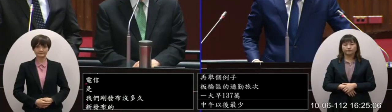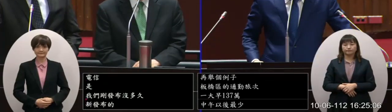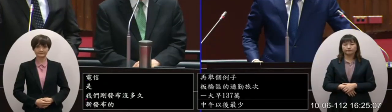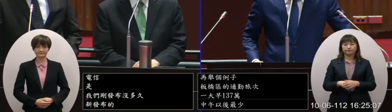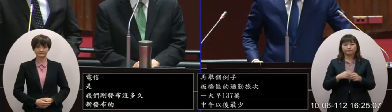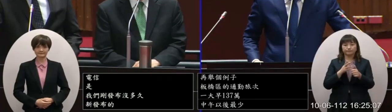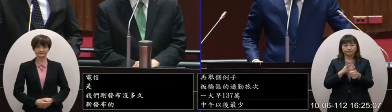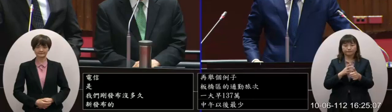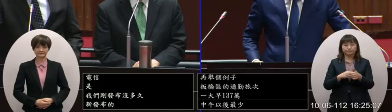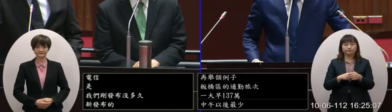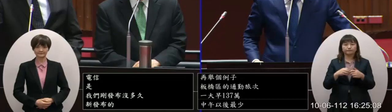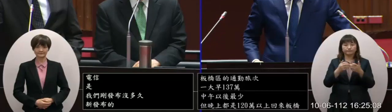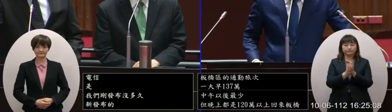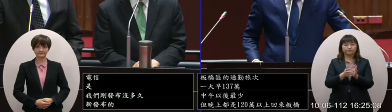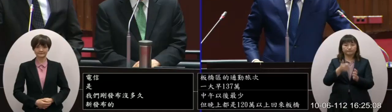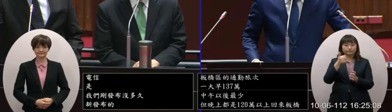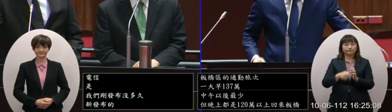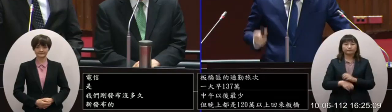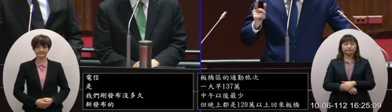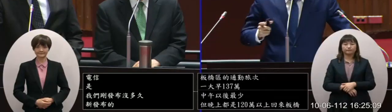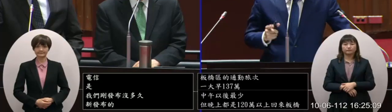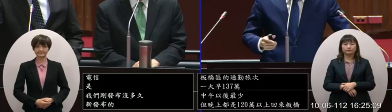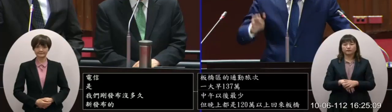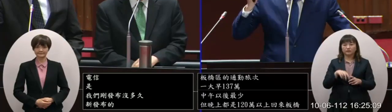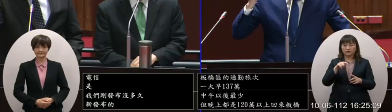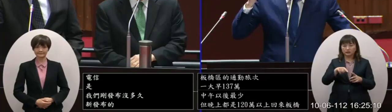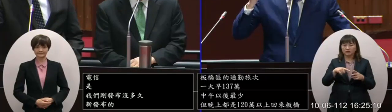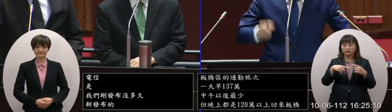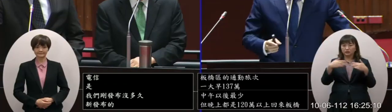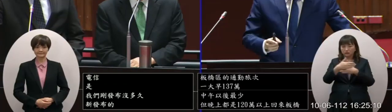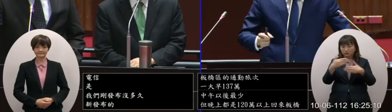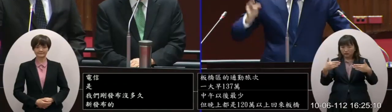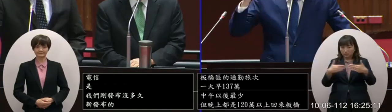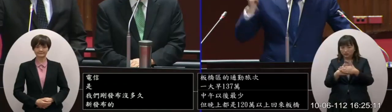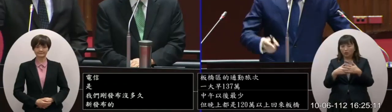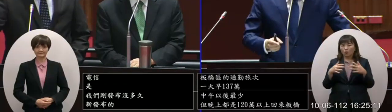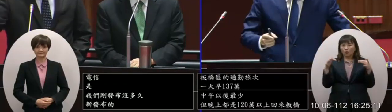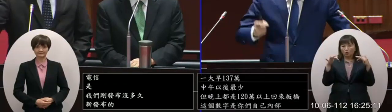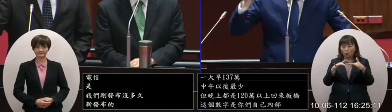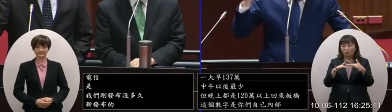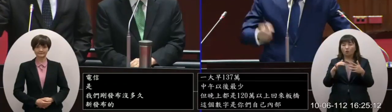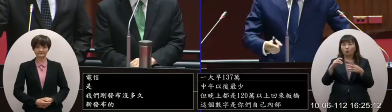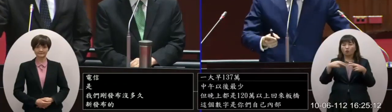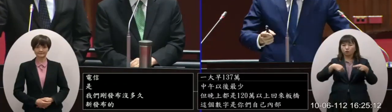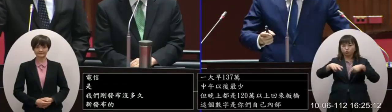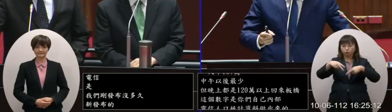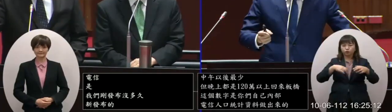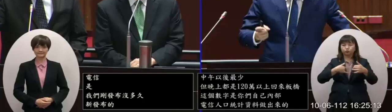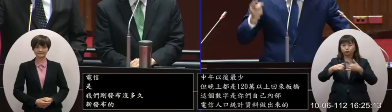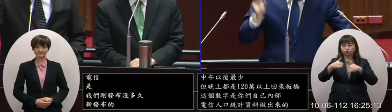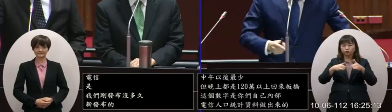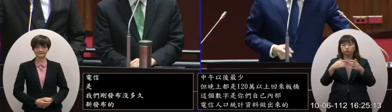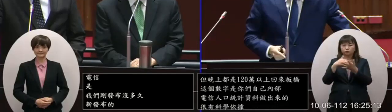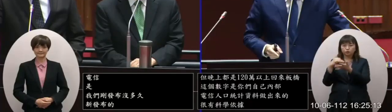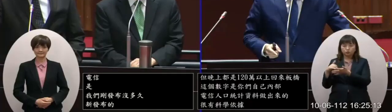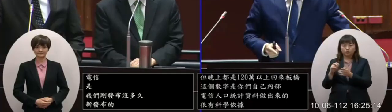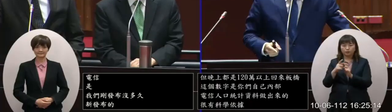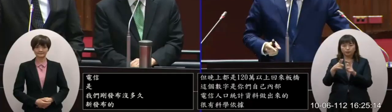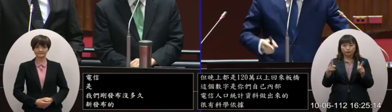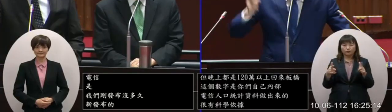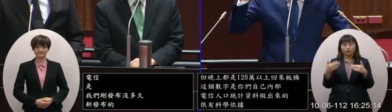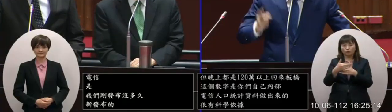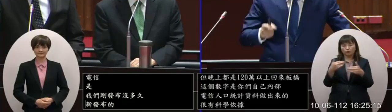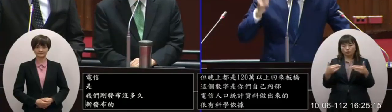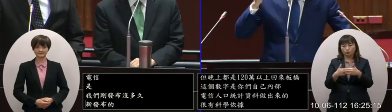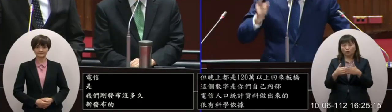請問一下部長從這個角度來從交通的密度流量人口密集度各方面來講